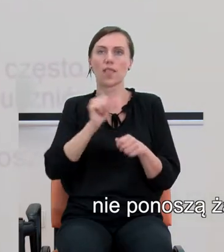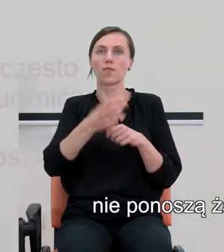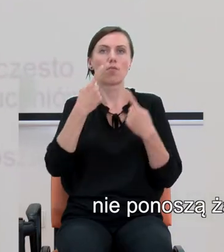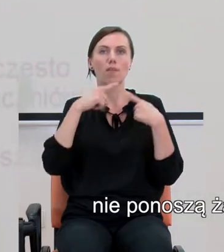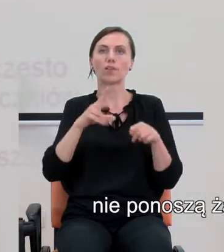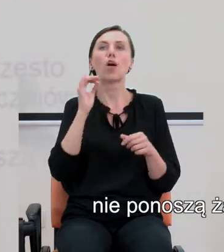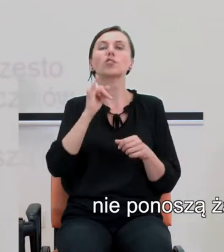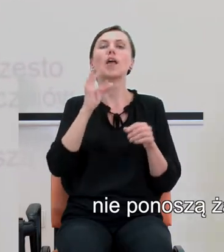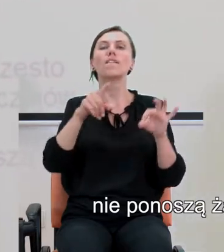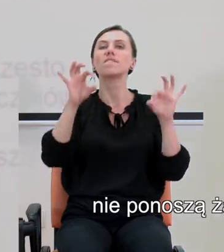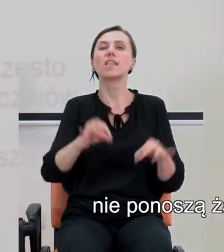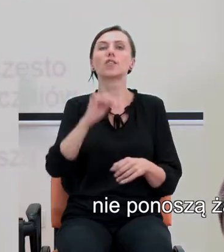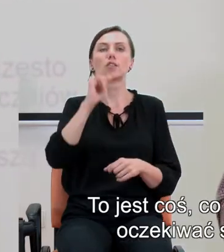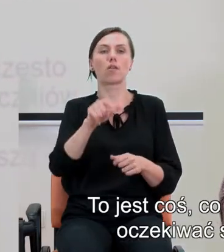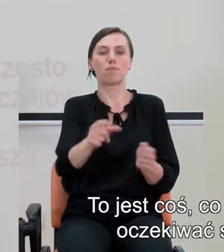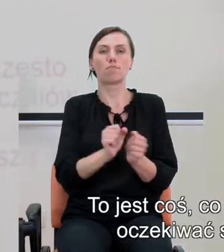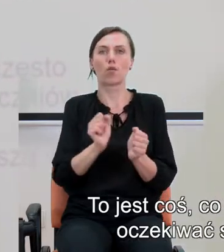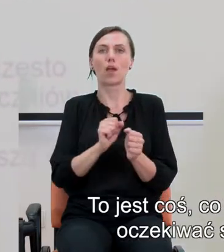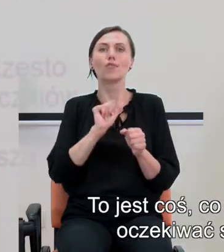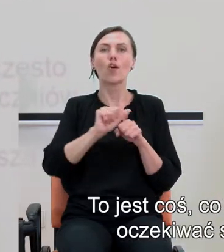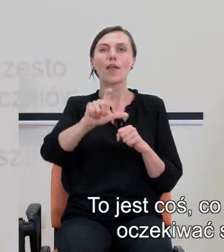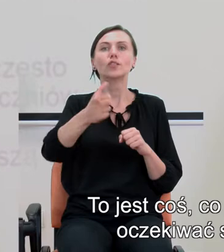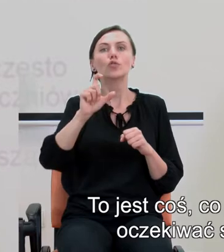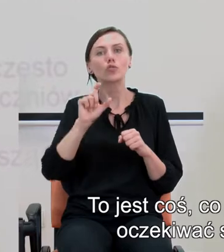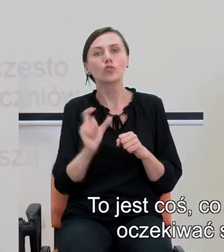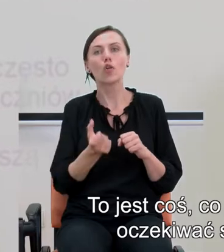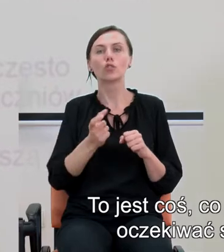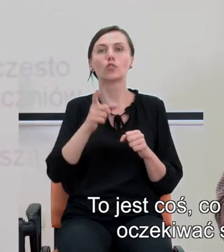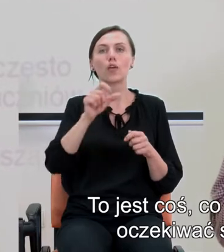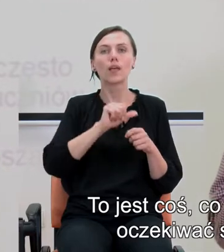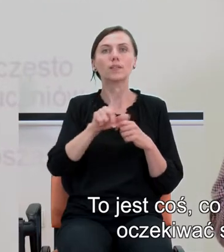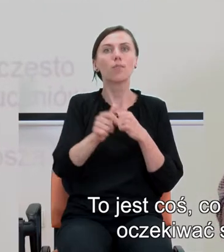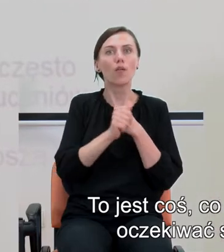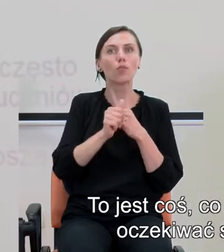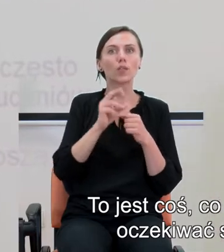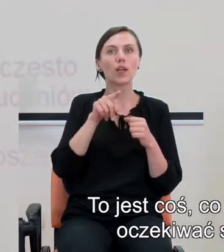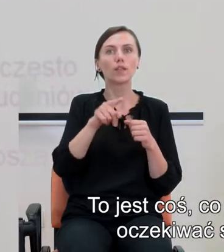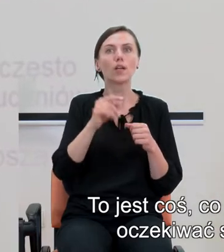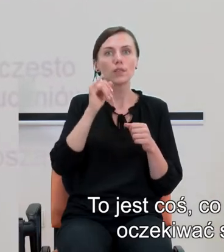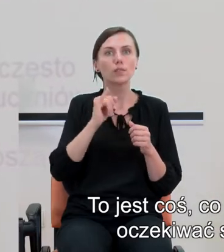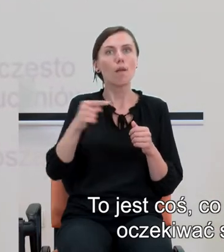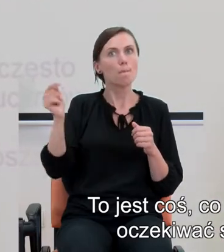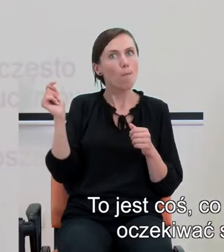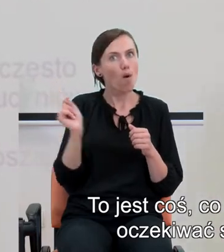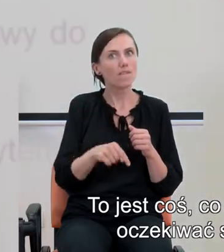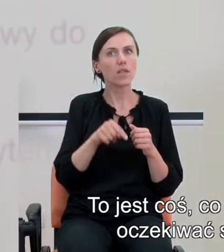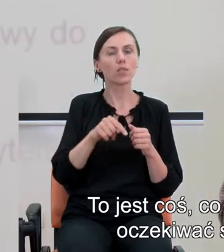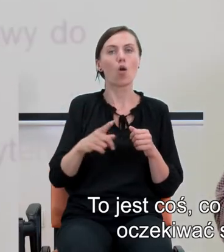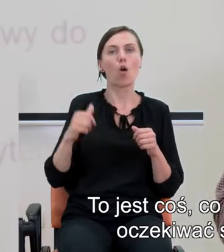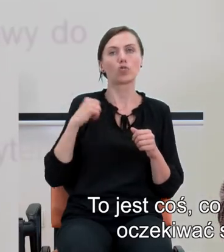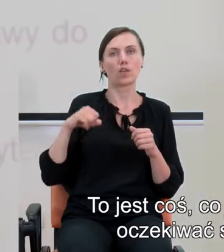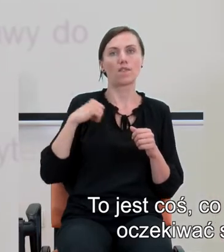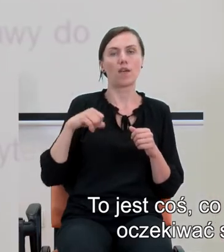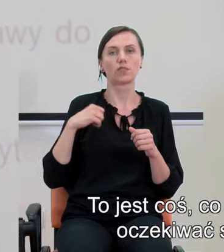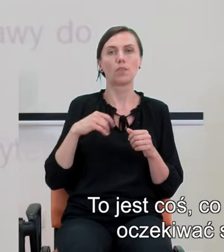dziecko boi się matematyki. To jest coś, co raczej sprawia, że takie dziecko powinno i może oczekiwać